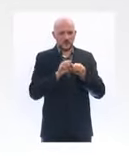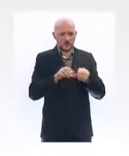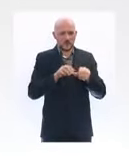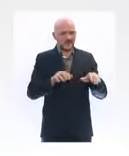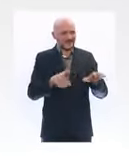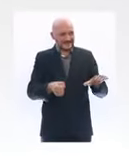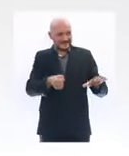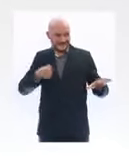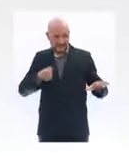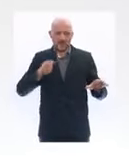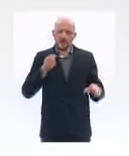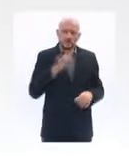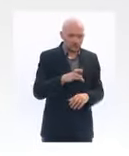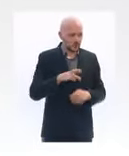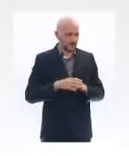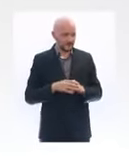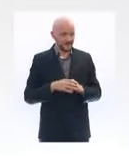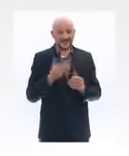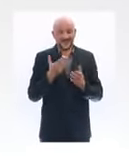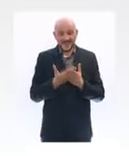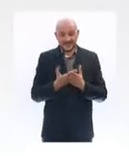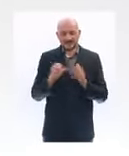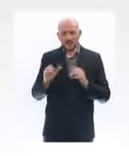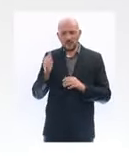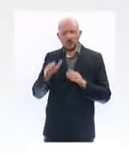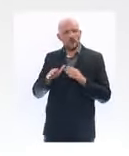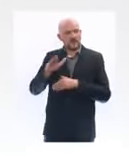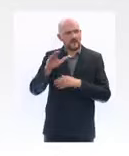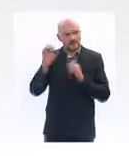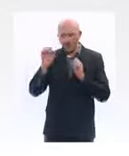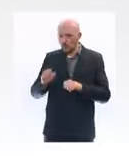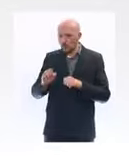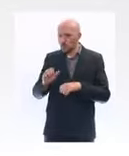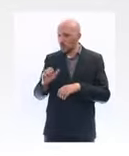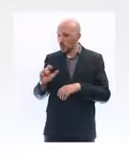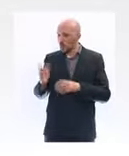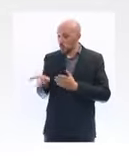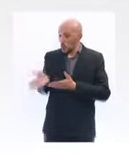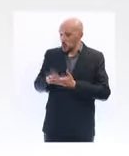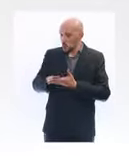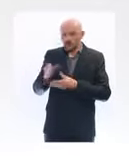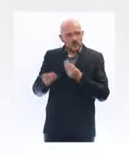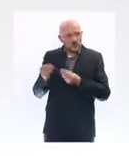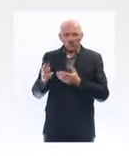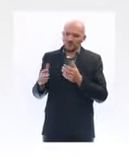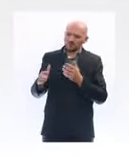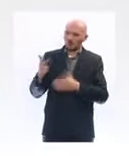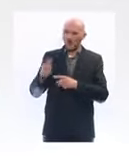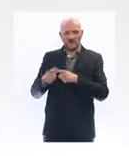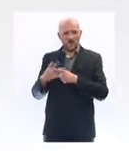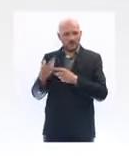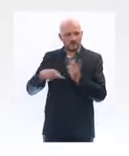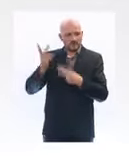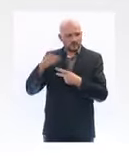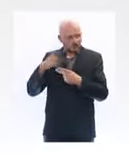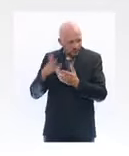de malades ne faisait plus que doubler. Parfois même, il pouvait tripler en une semaine. Aujourd'hui, le nombre de malades en France, il augmente, mais il augmente de